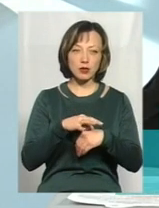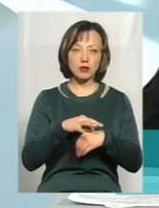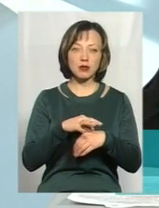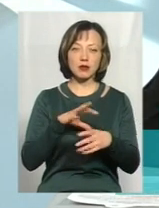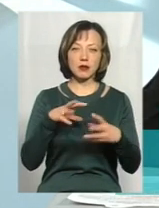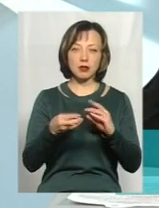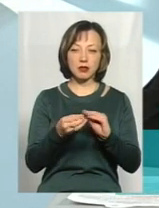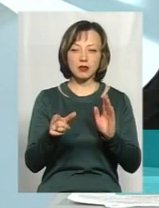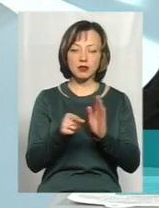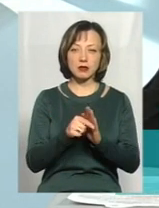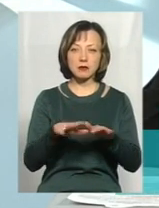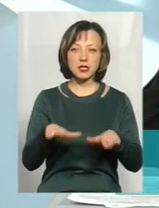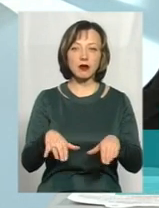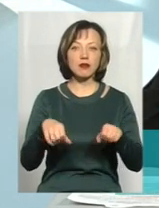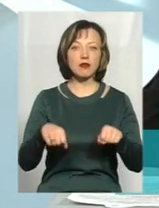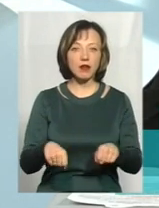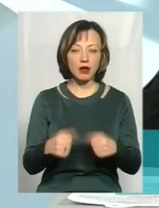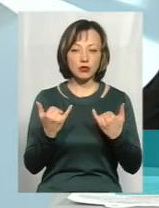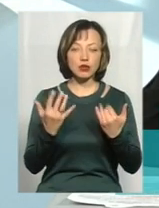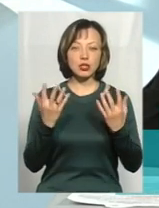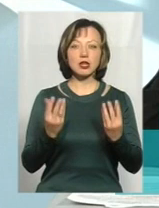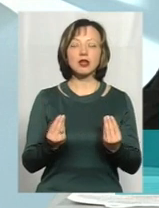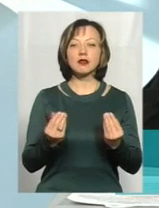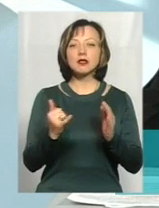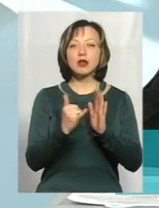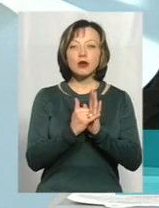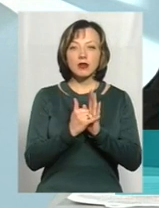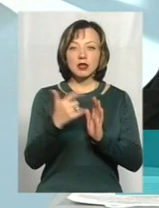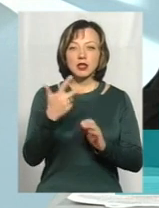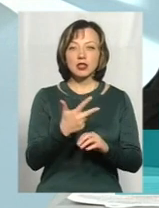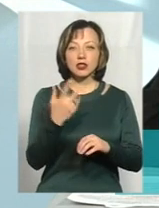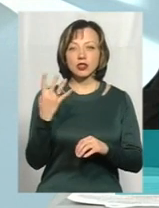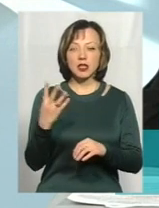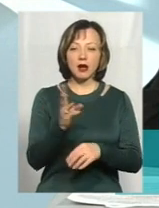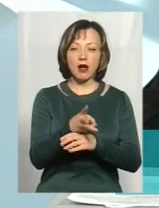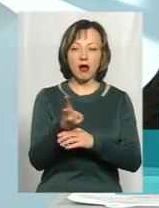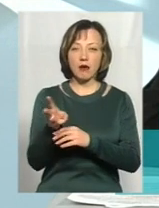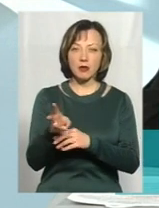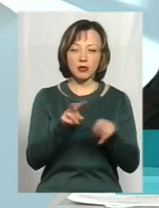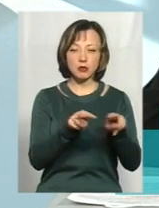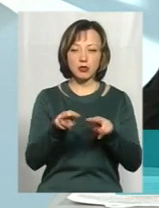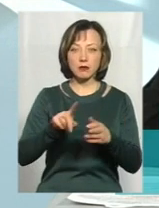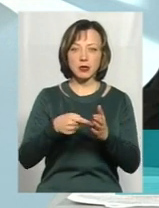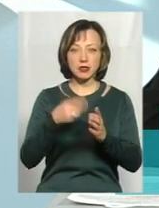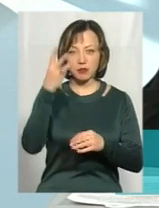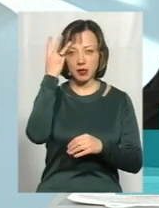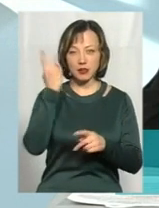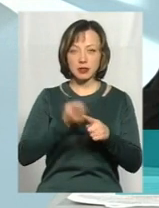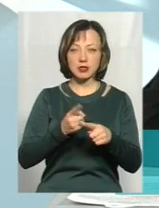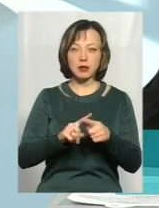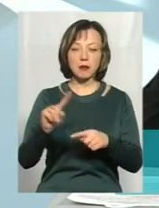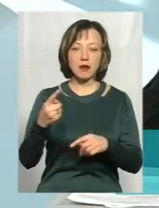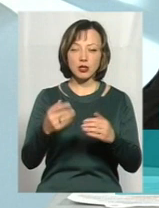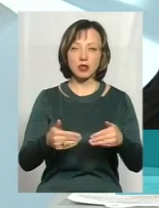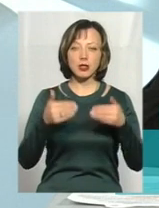плідна з органами місцевого самоврядування. На сьогоднішній день встановлено 34 відеокамери в місті Хмельницькому. Це перший